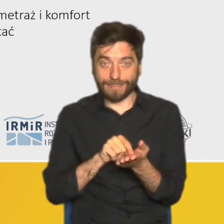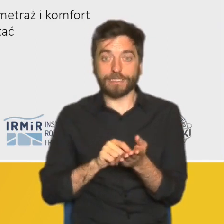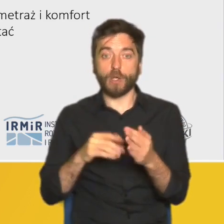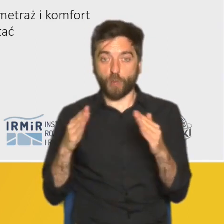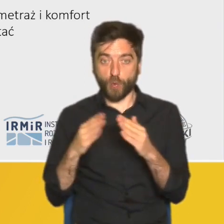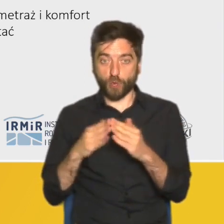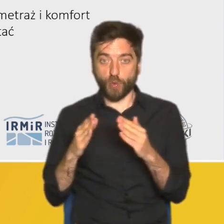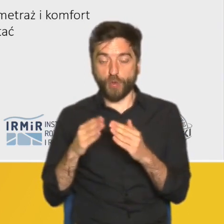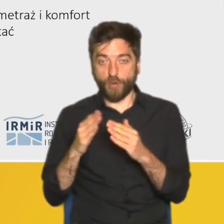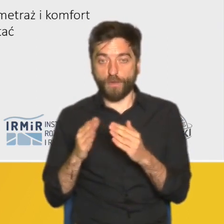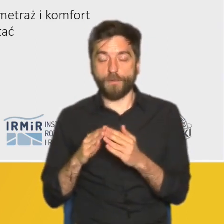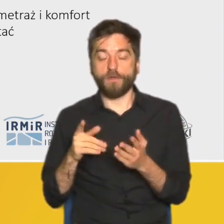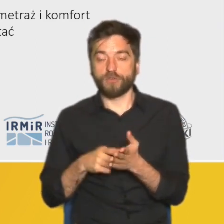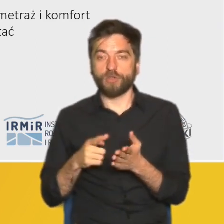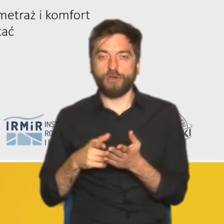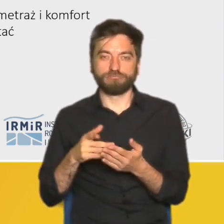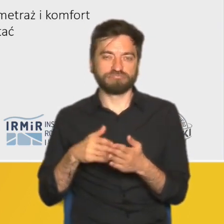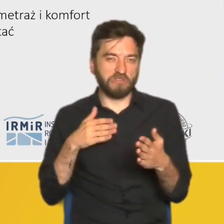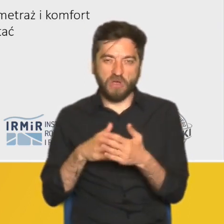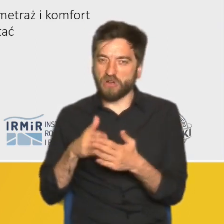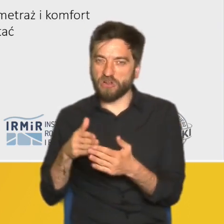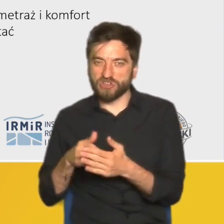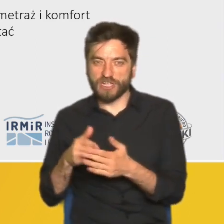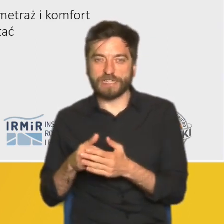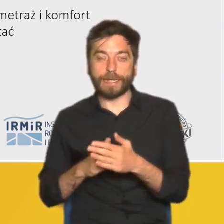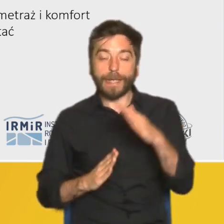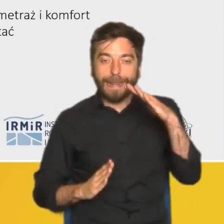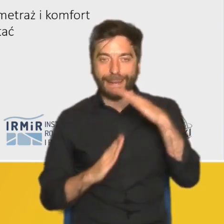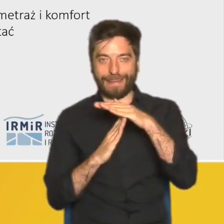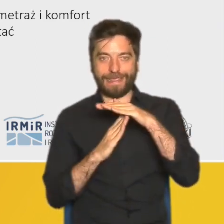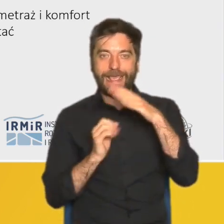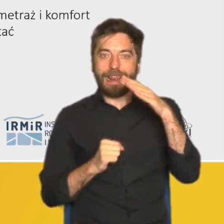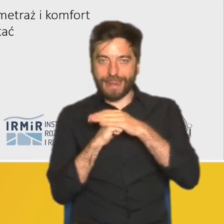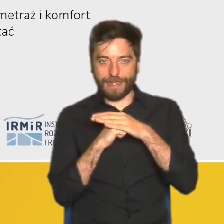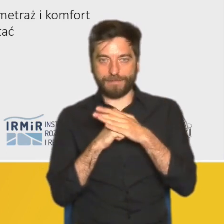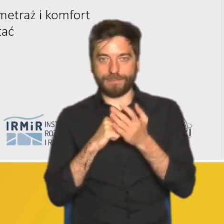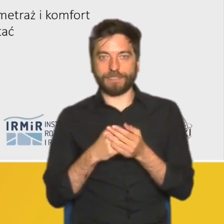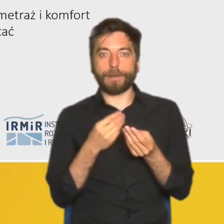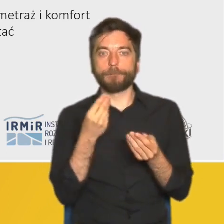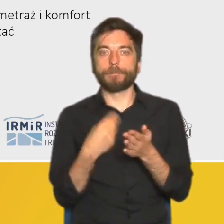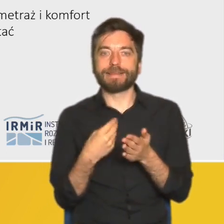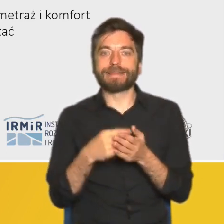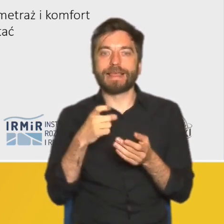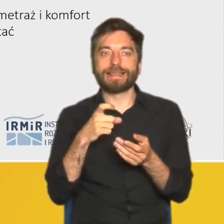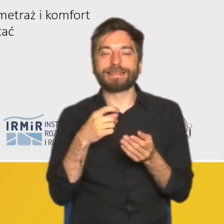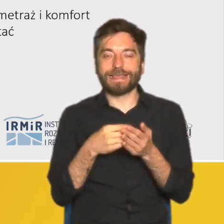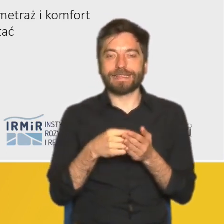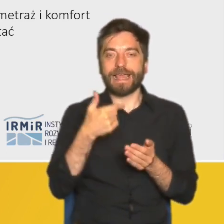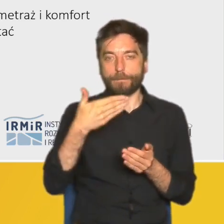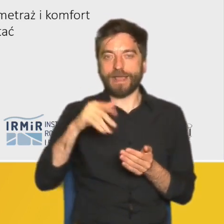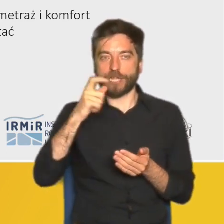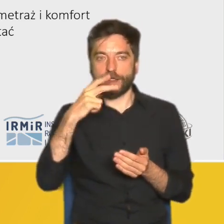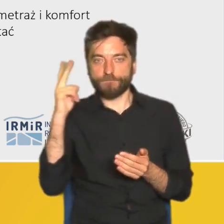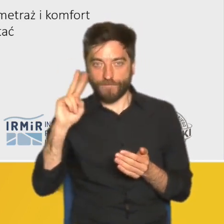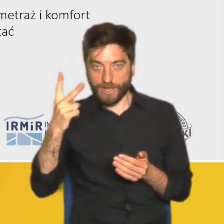ale prawie wszyscy byli ograniczeni wysokością limitu przyznanego przez bank i chcieli po prostu wykorzystać dostępną pulę środków i